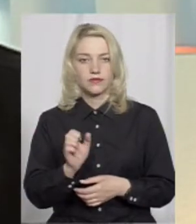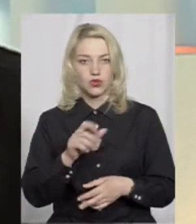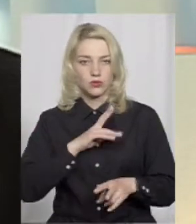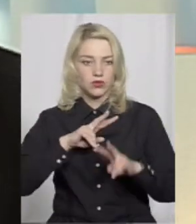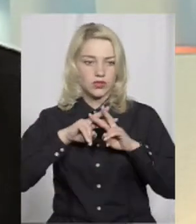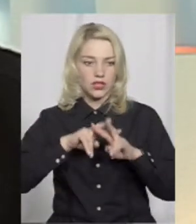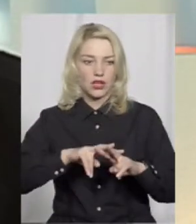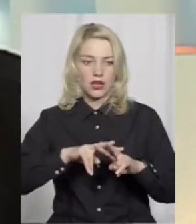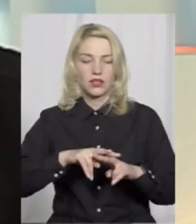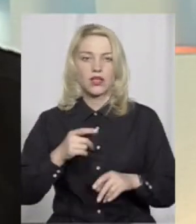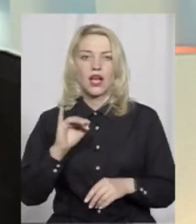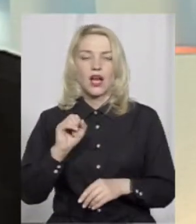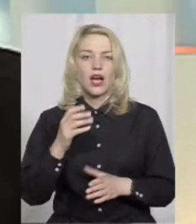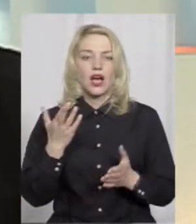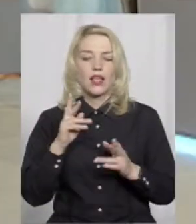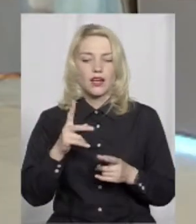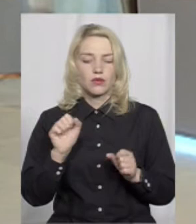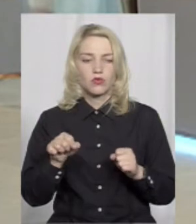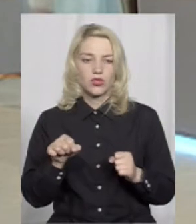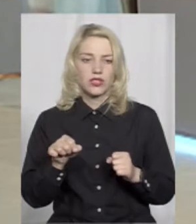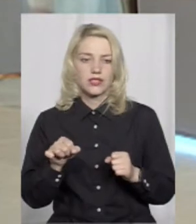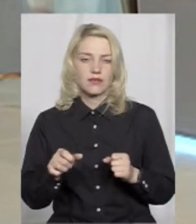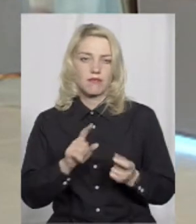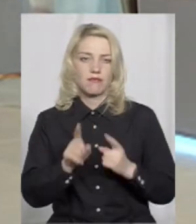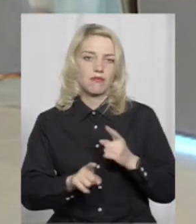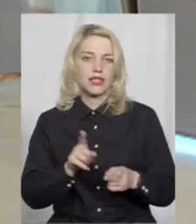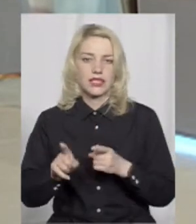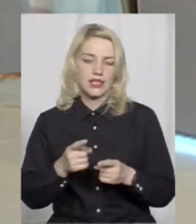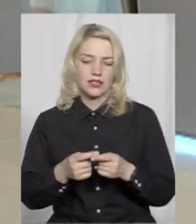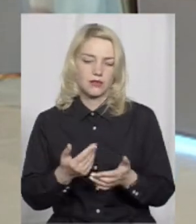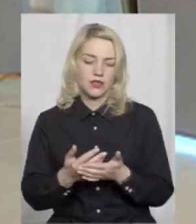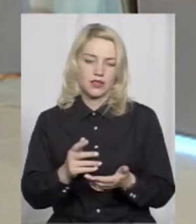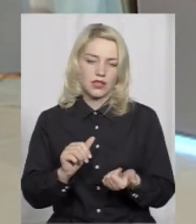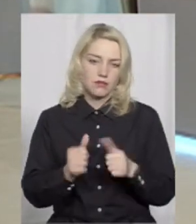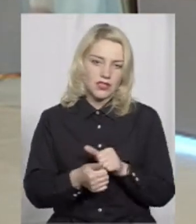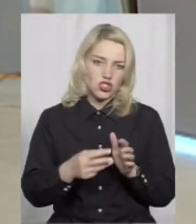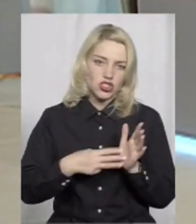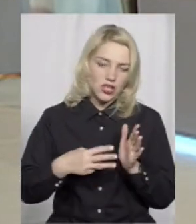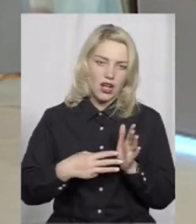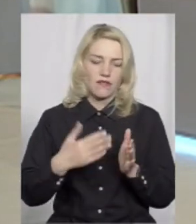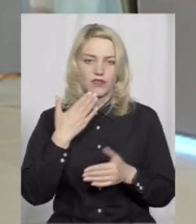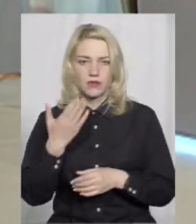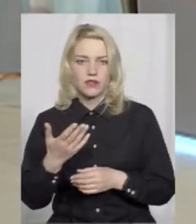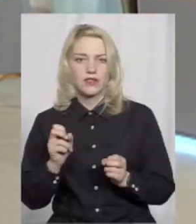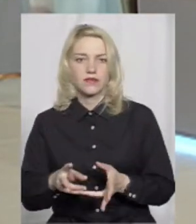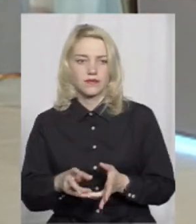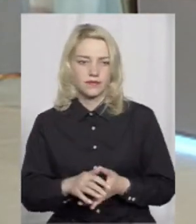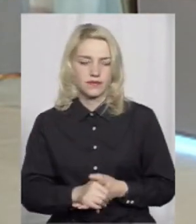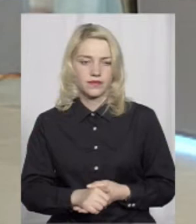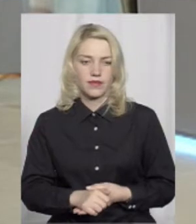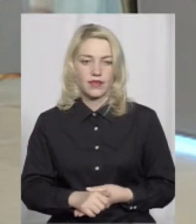А яким чином може змінити таке становище, підняти штраф? Як це все працює? Який механізм?